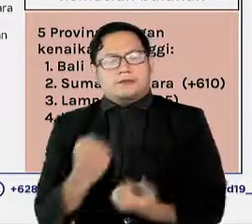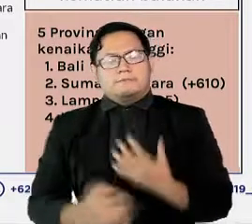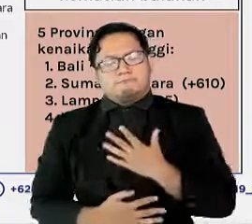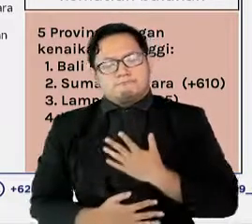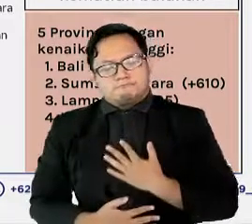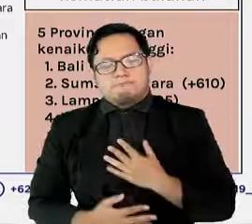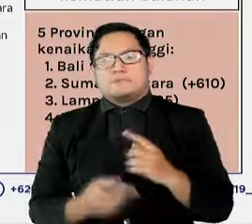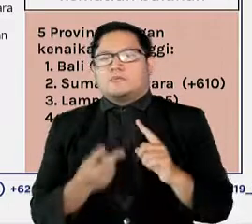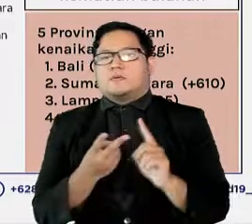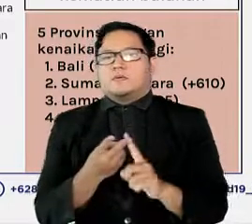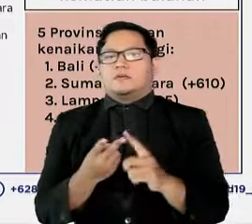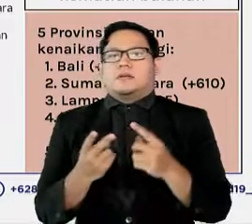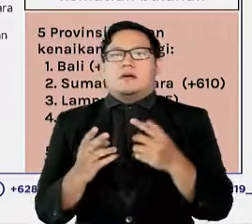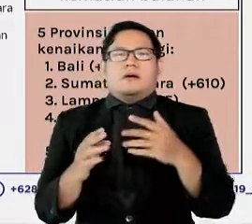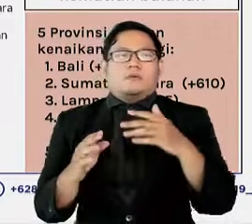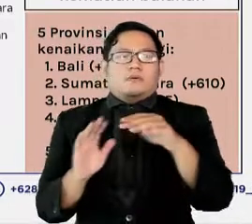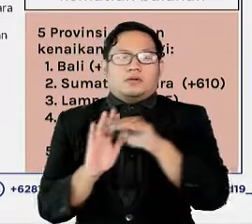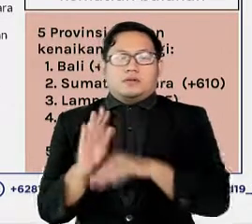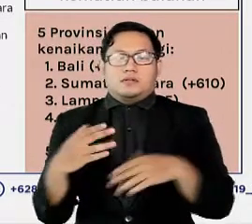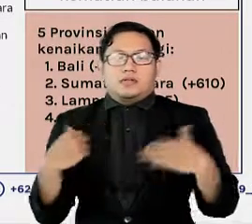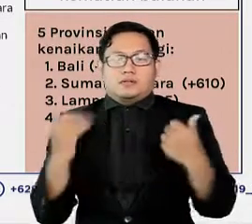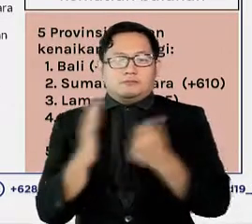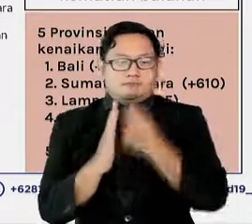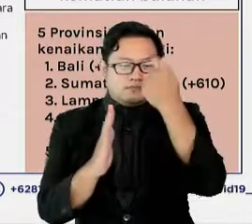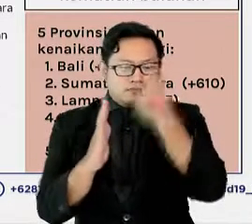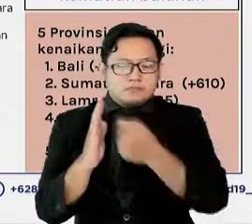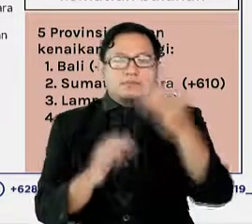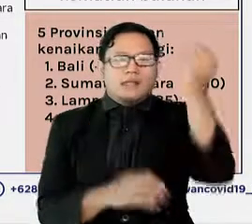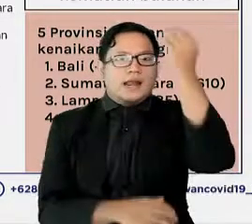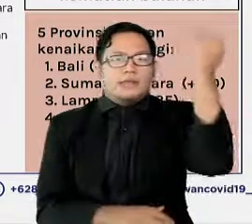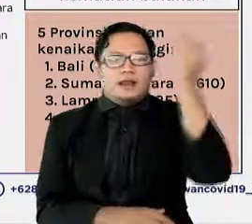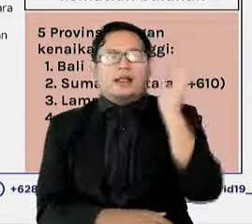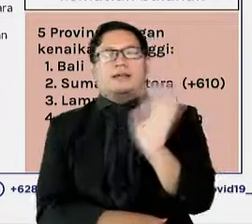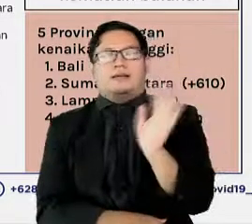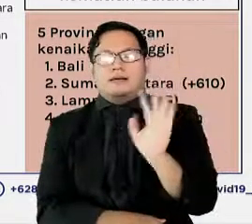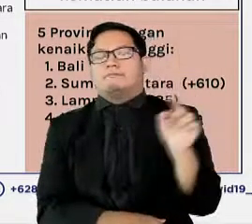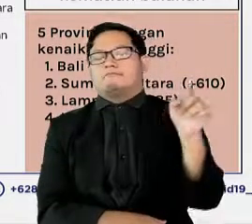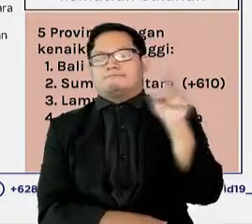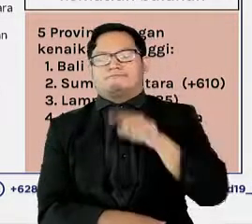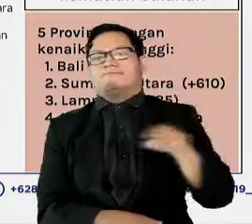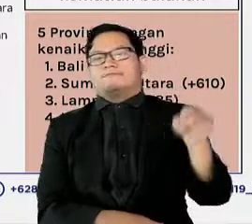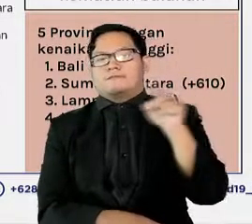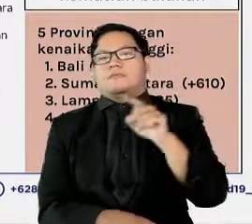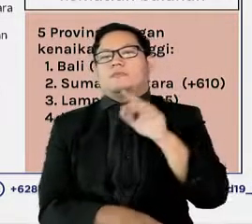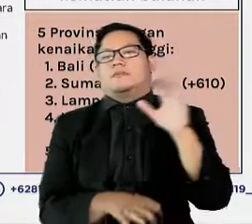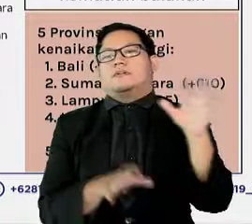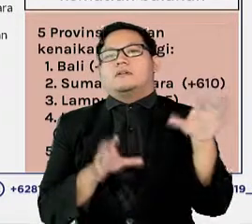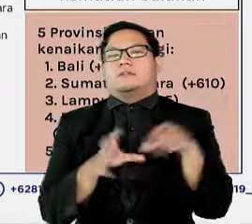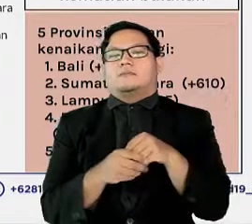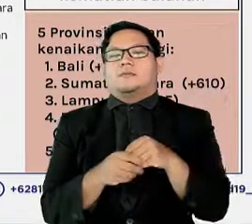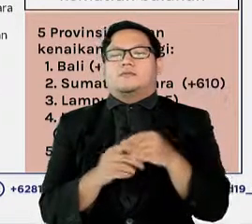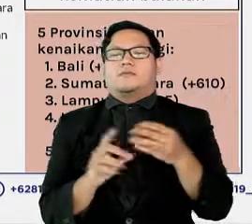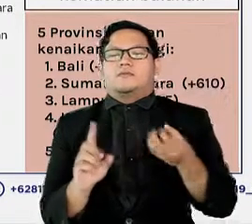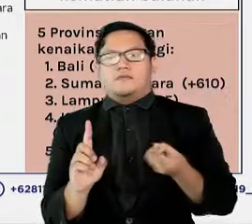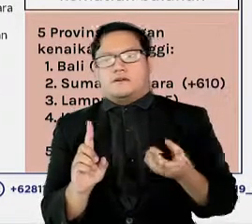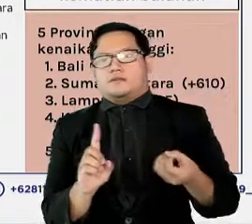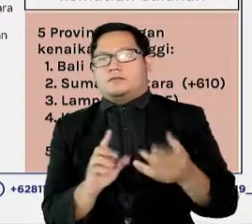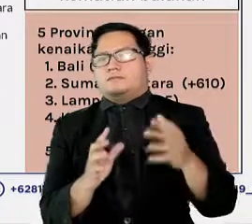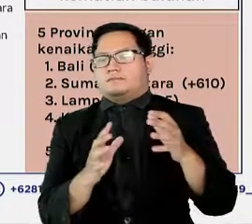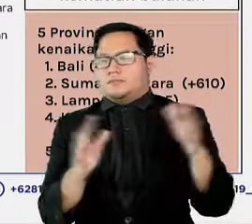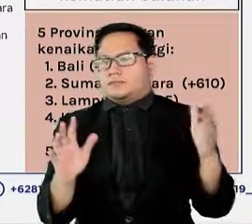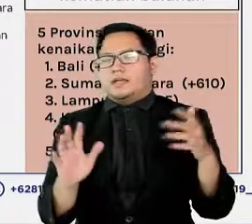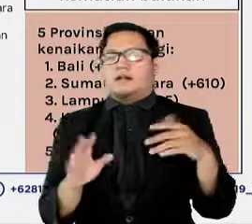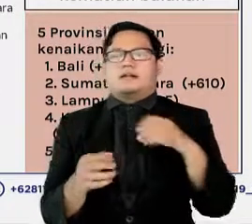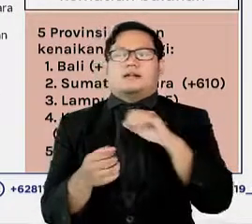protokol kesehatan, dan tidak melakukan perjalanan yang tidak mendesak menjadi salah satu penyumbang terbesar penurunan kasus ini.